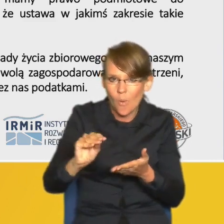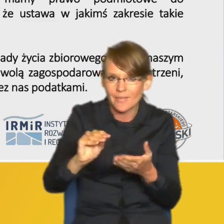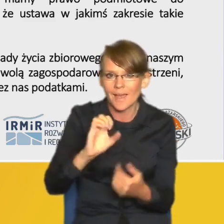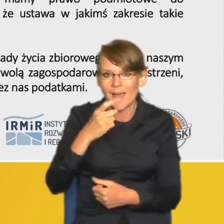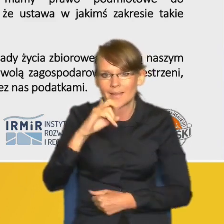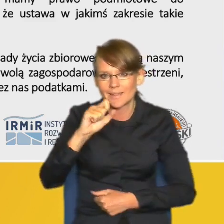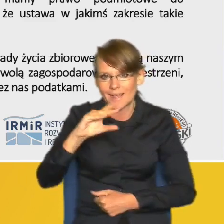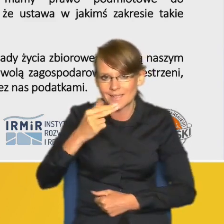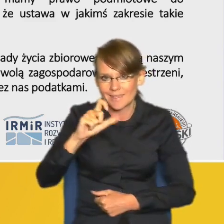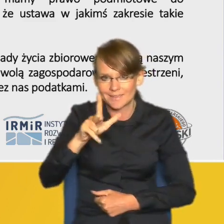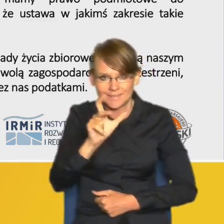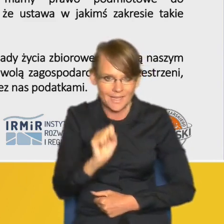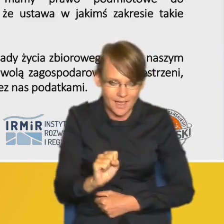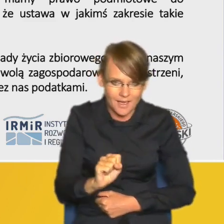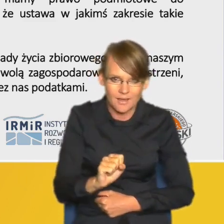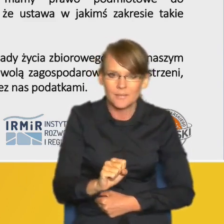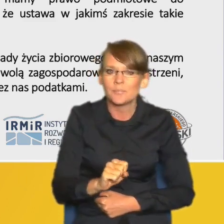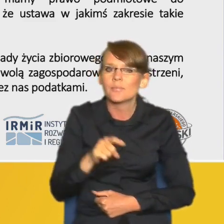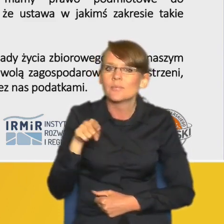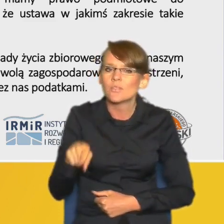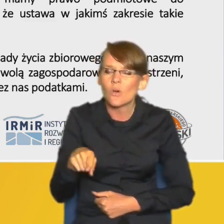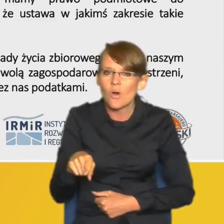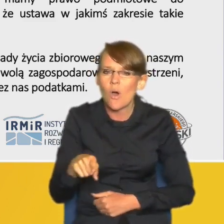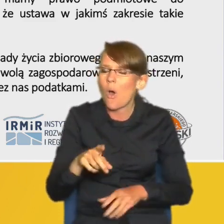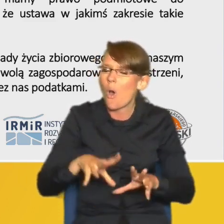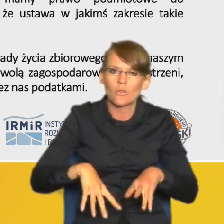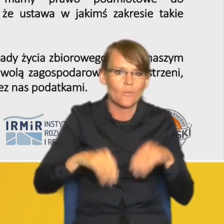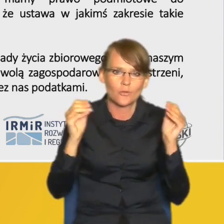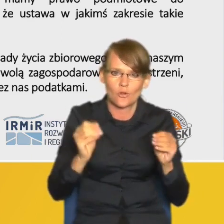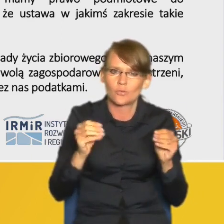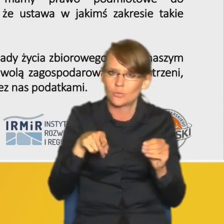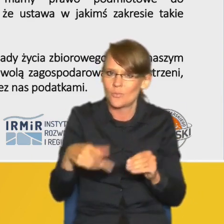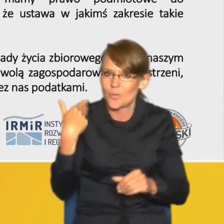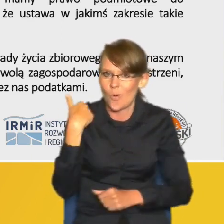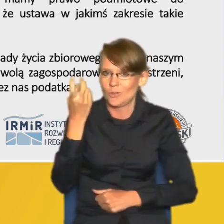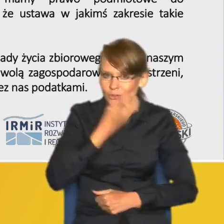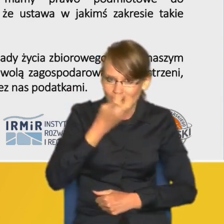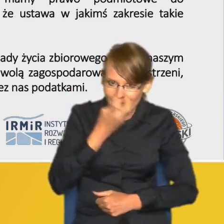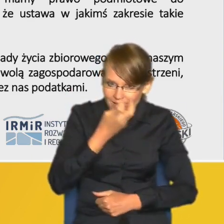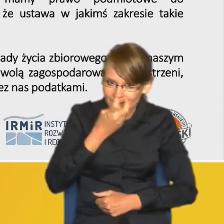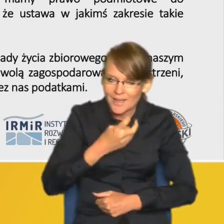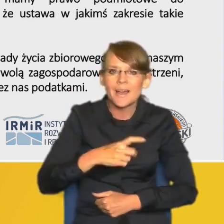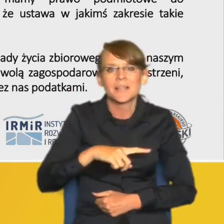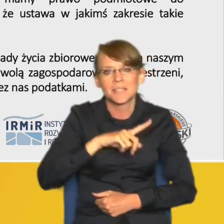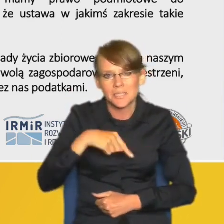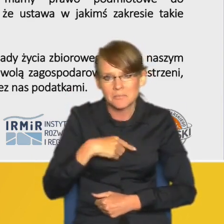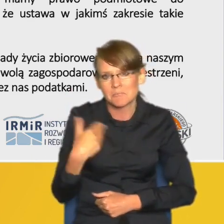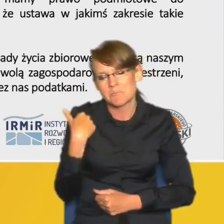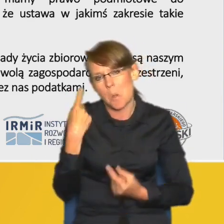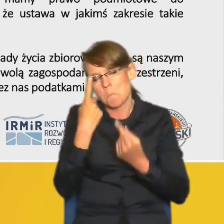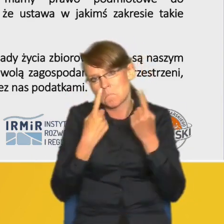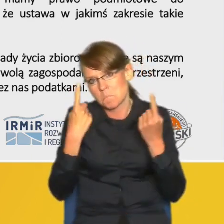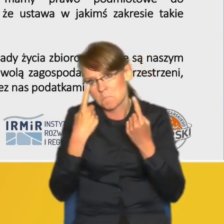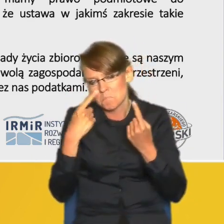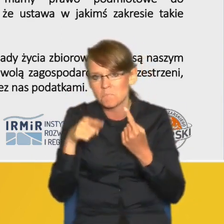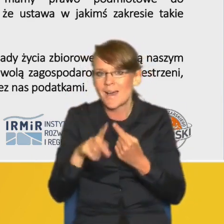które to dla nas od początku były ciekawe i taką zresztą postanowili postawiliśmy hipotezę która potem